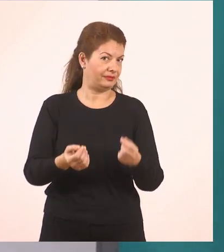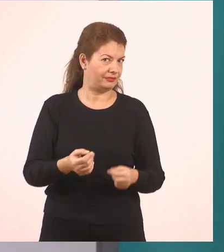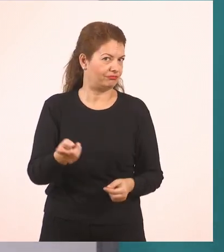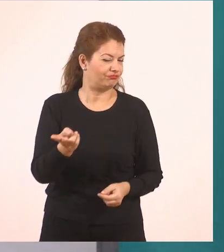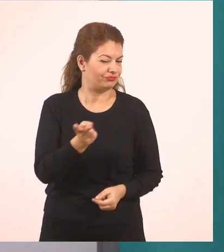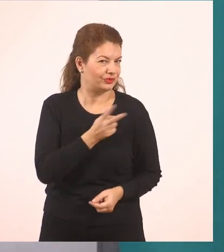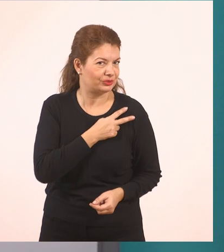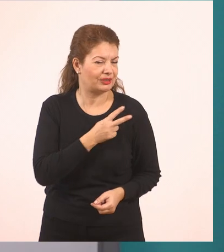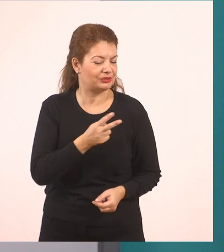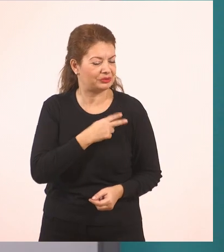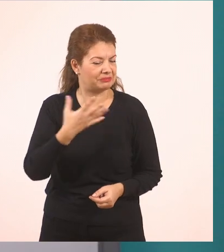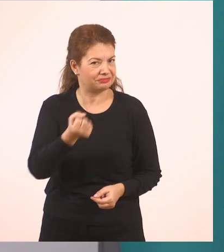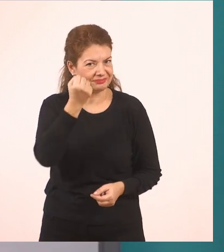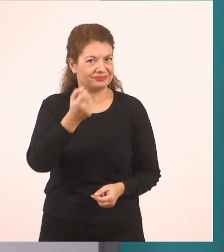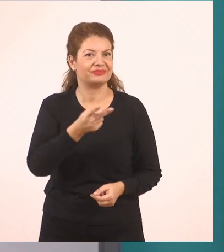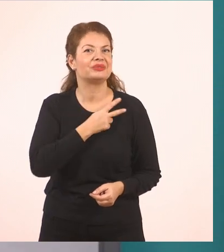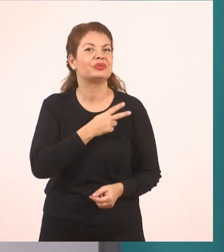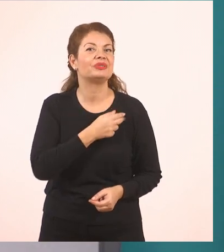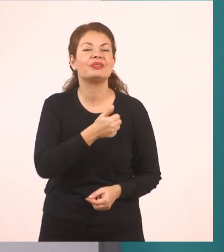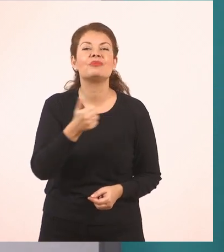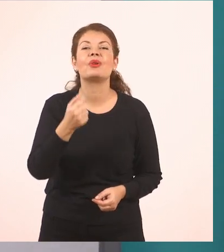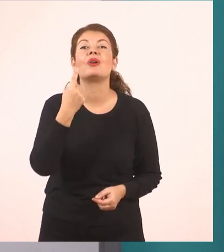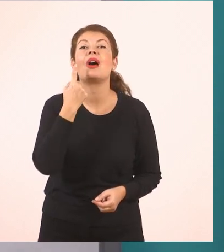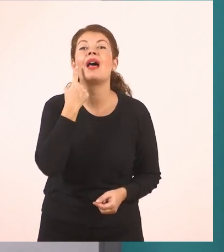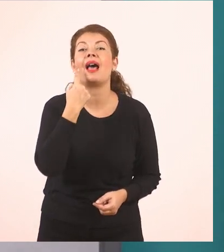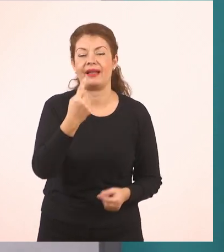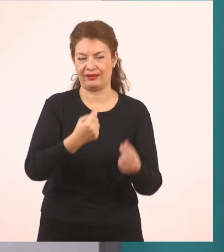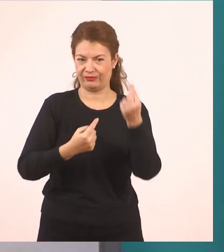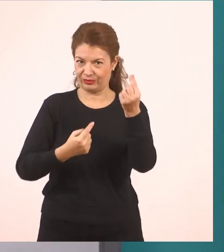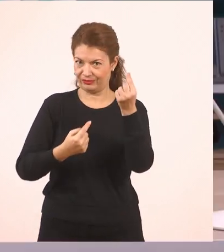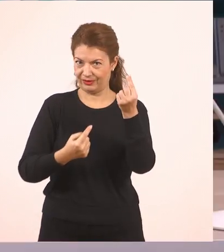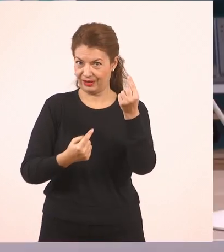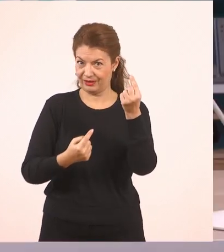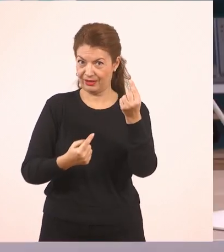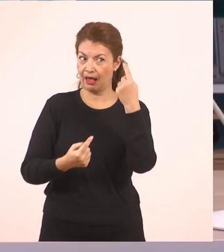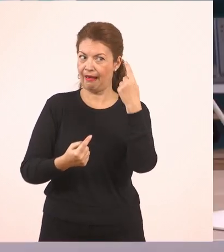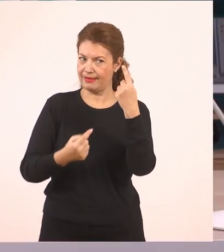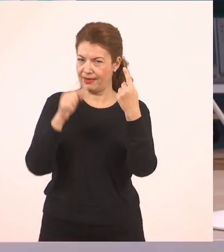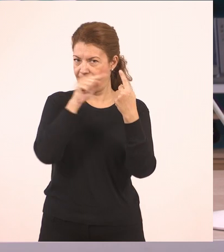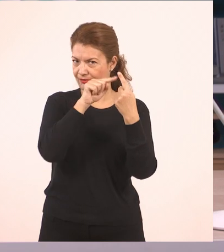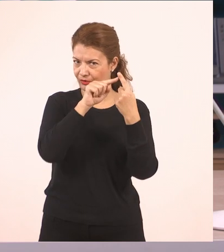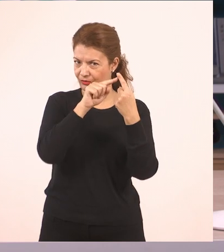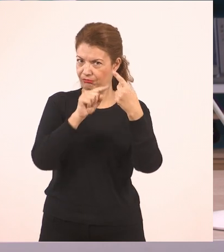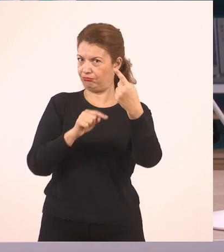έχεις απόλυτο δίκιο. Κρατώ μόνο έναν μαρκαδώρο. Έναν